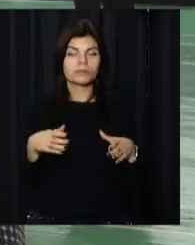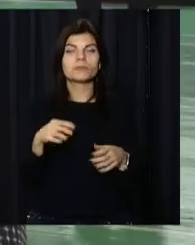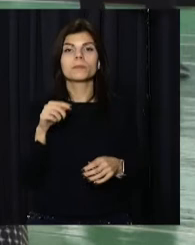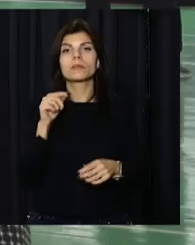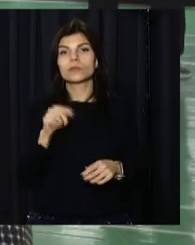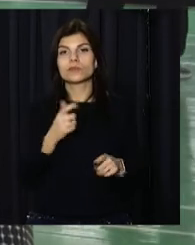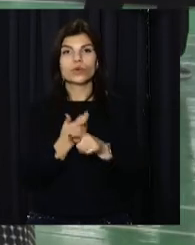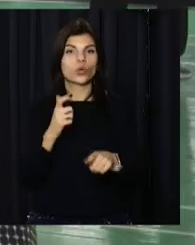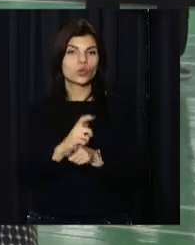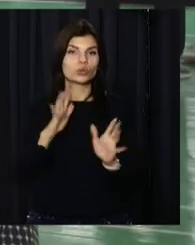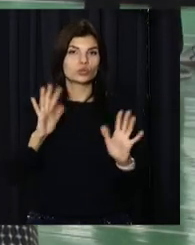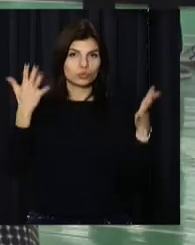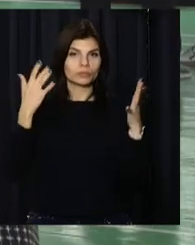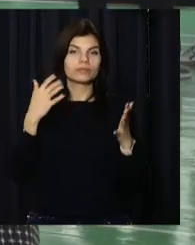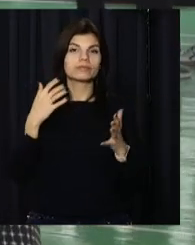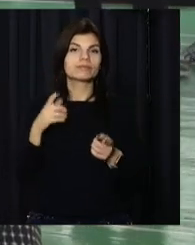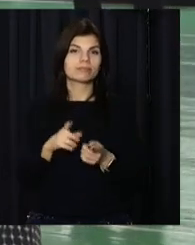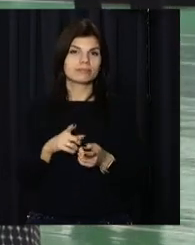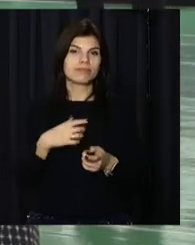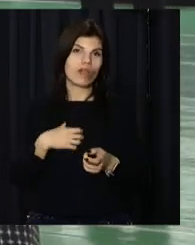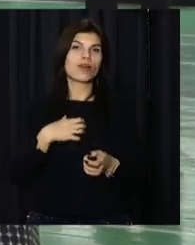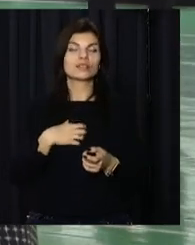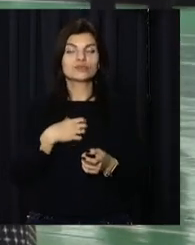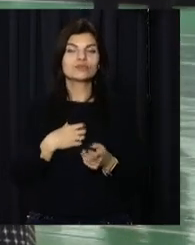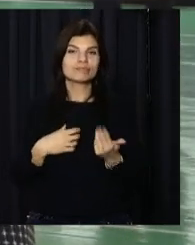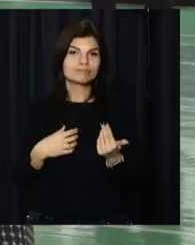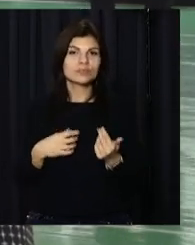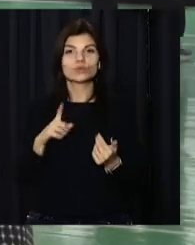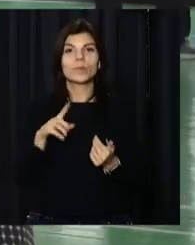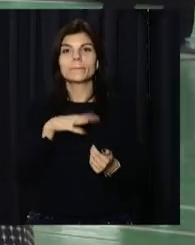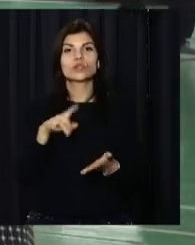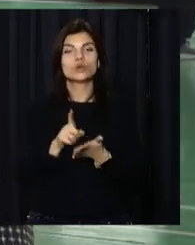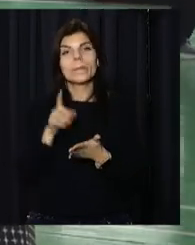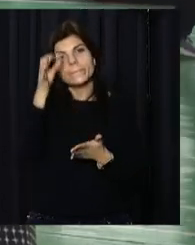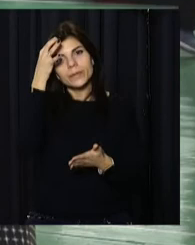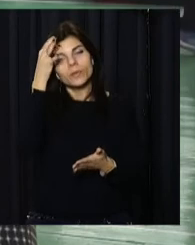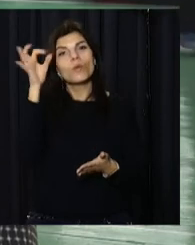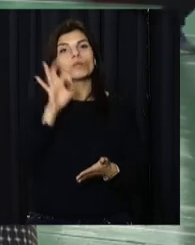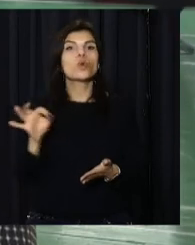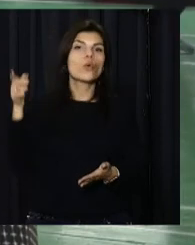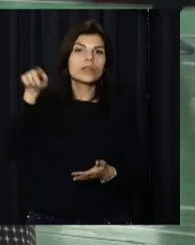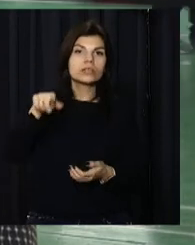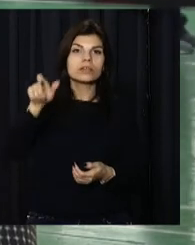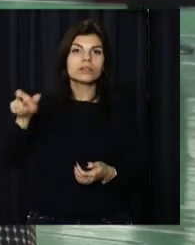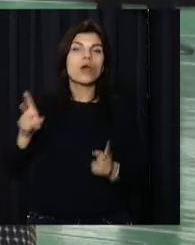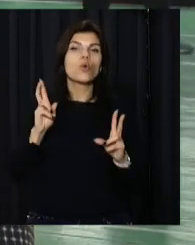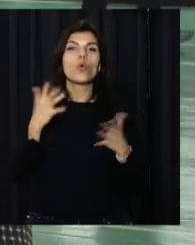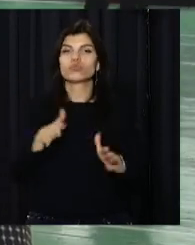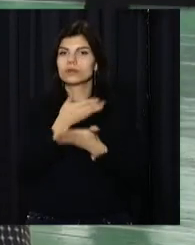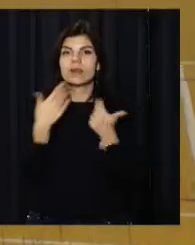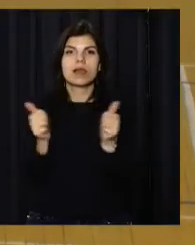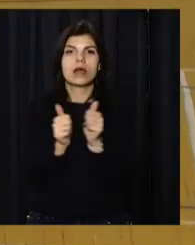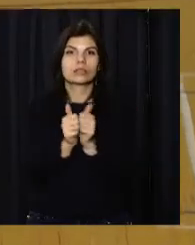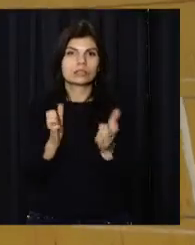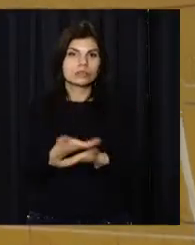значна подія у місті, тому що ми повинні пам'ятати про тих, кого вже немає поряд з